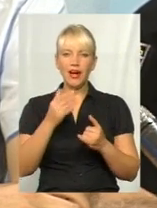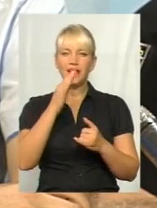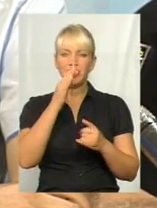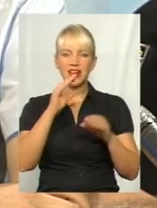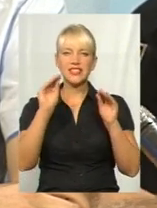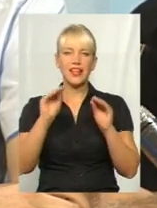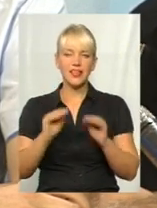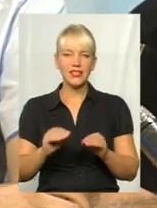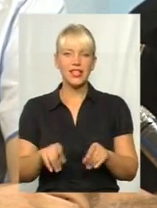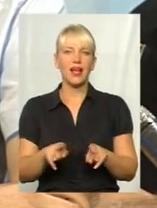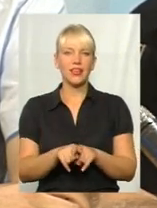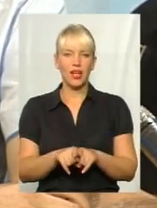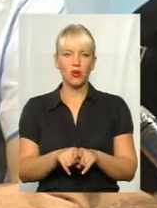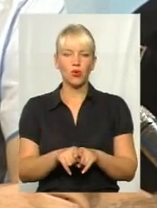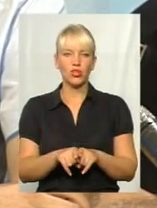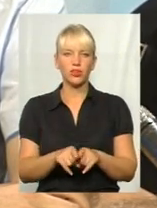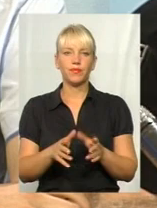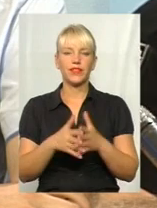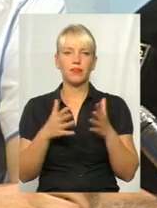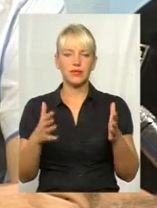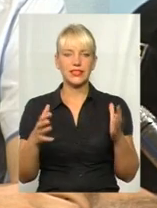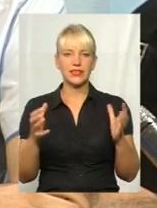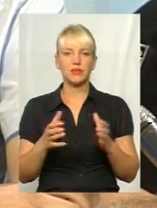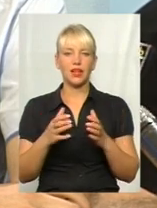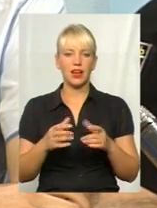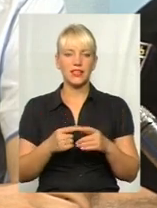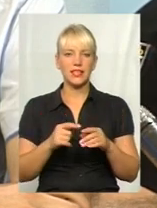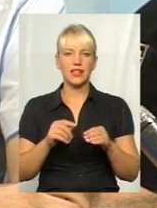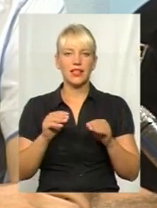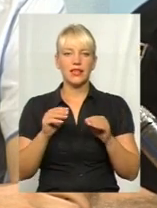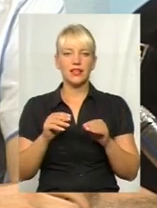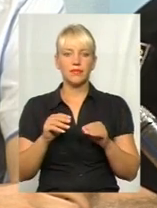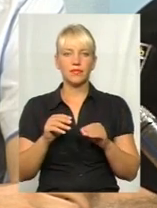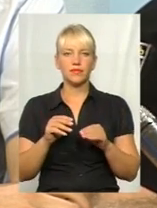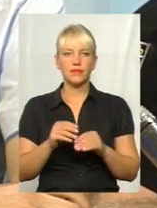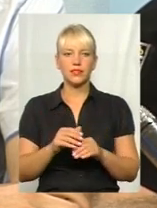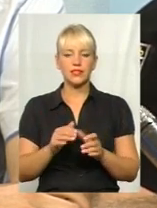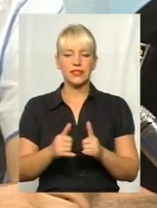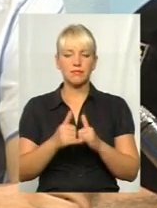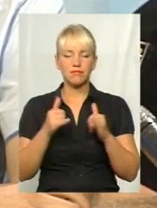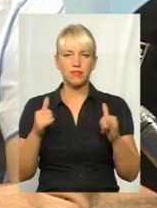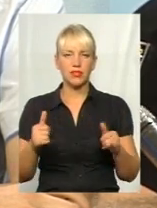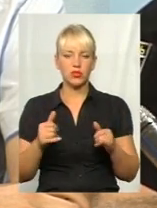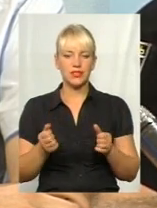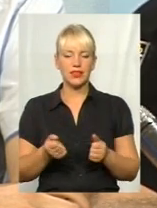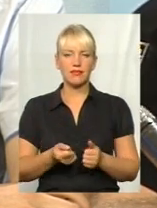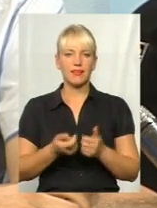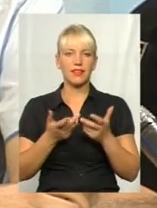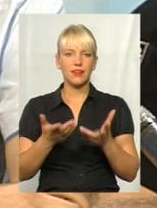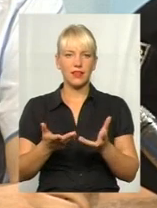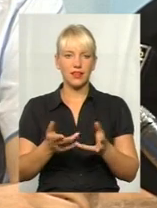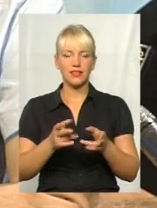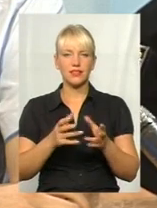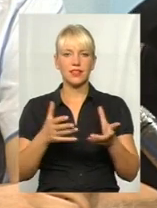тенденція. Також найбільше зберігається тенденція збільшення кількості дорожньо-транспортних пригод, в яких травмуються діти,